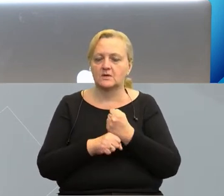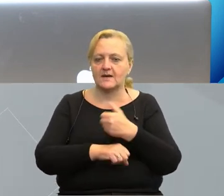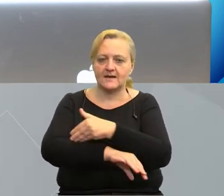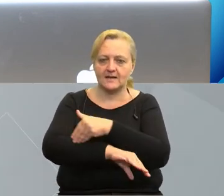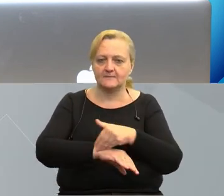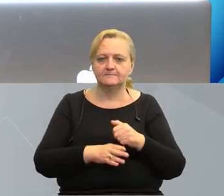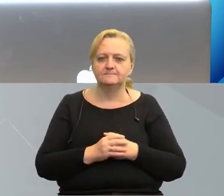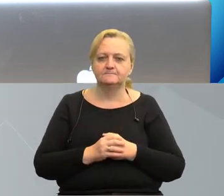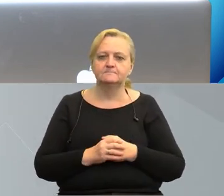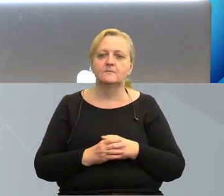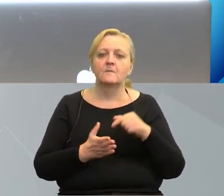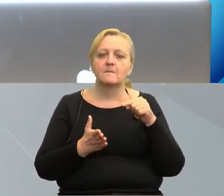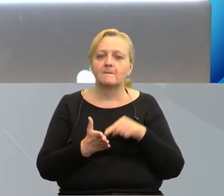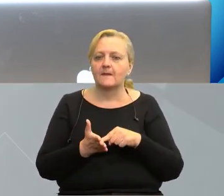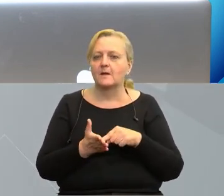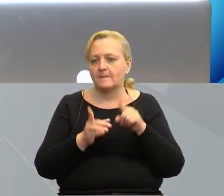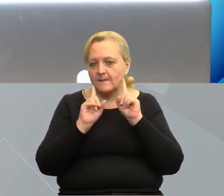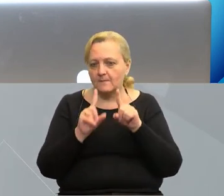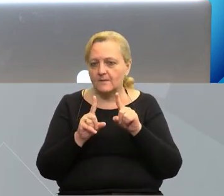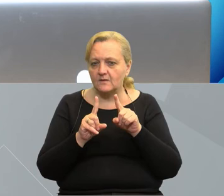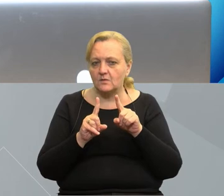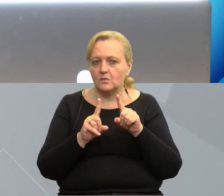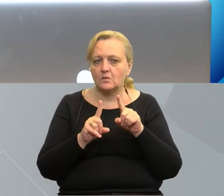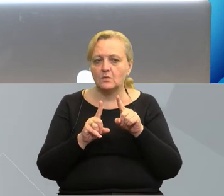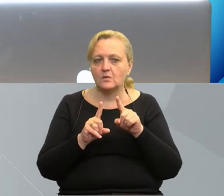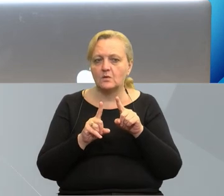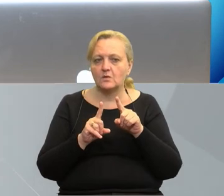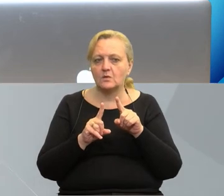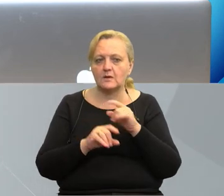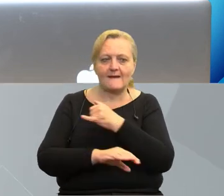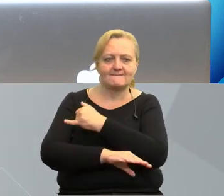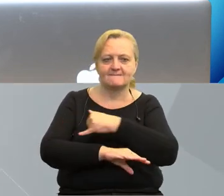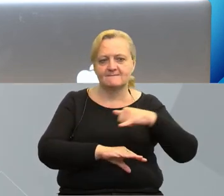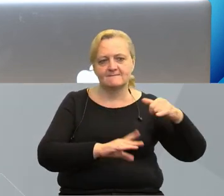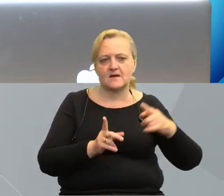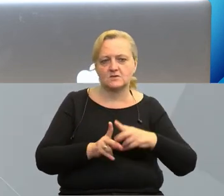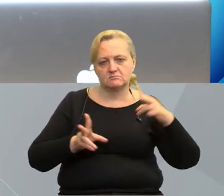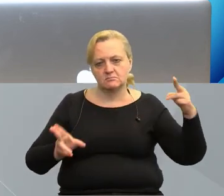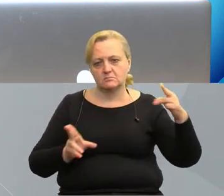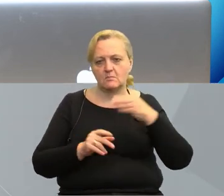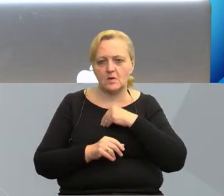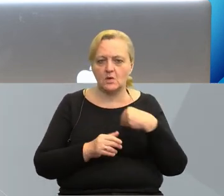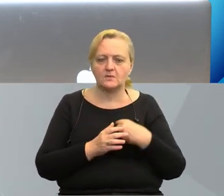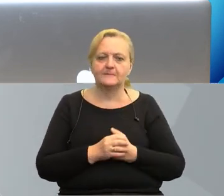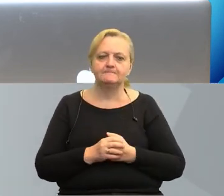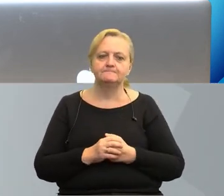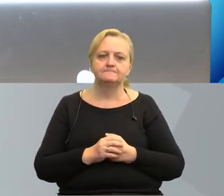transgranicznej. No i tak naprawdę jest to najdłuższa granica Polski.